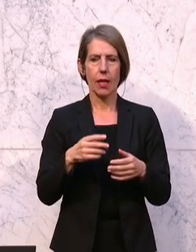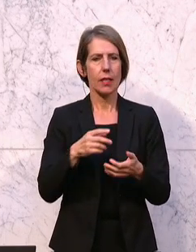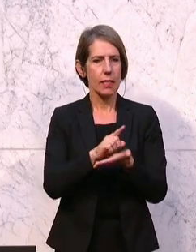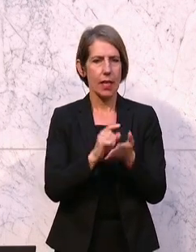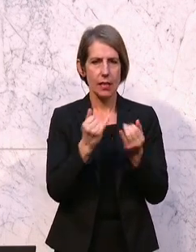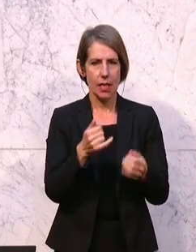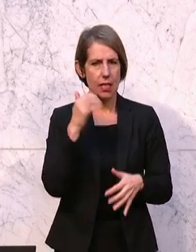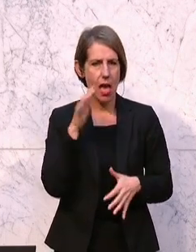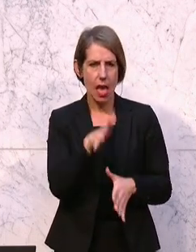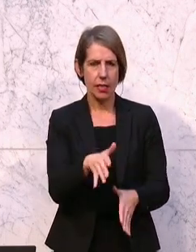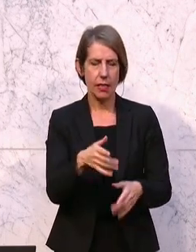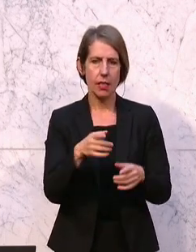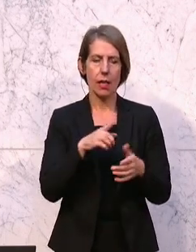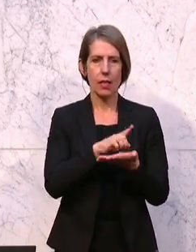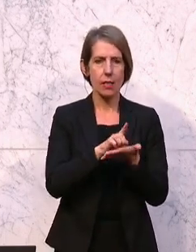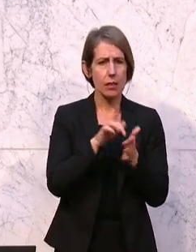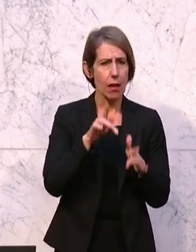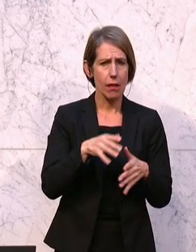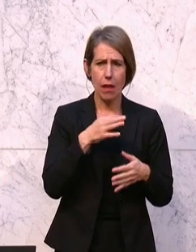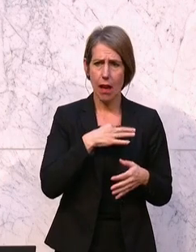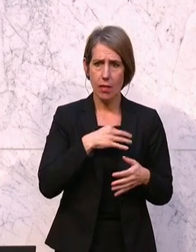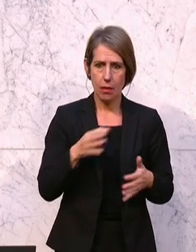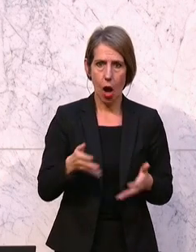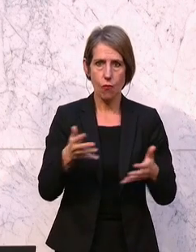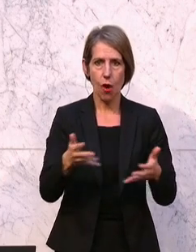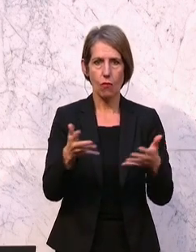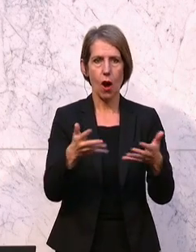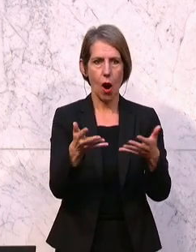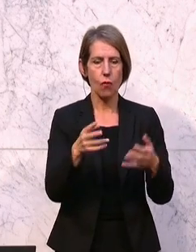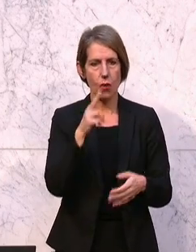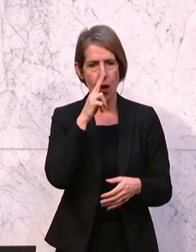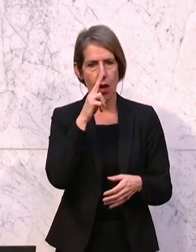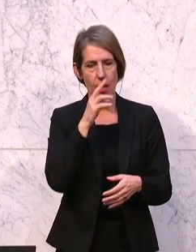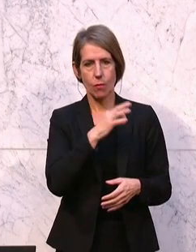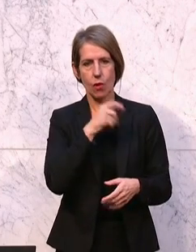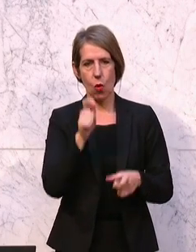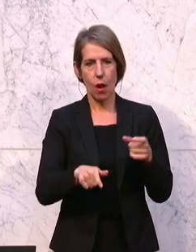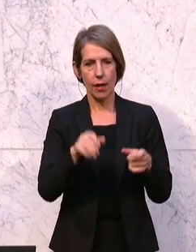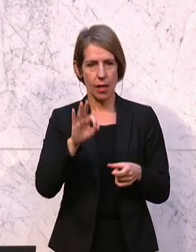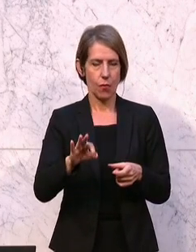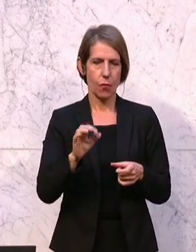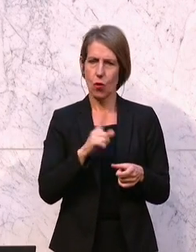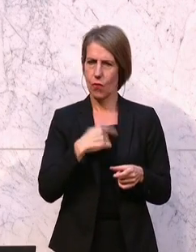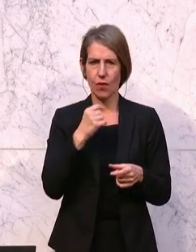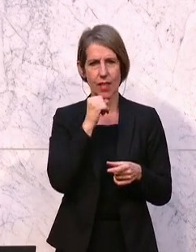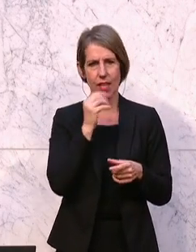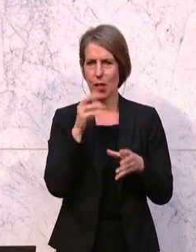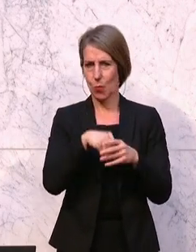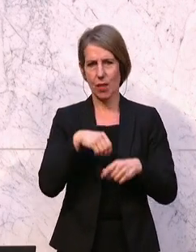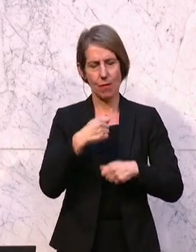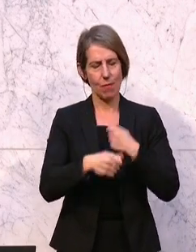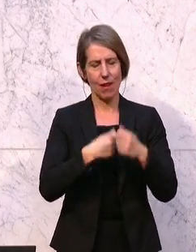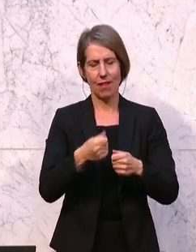in Zeiten der Ängste, die Sie schüren. Liebe Kollegen und Kolleginnen der FPÖ, wir machen da nicht mit, es gibt auch einen anderen Weg.